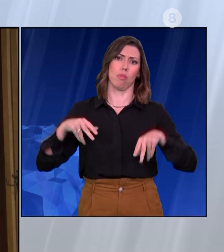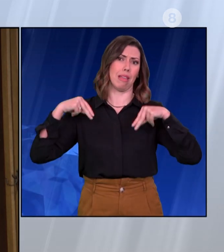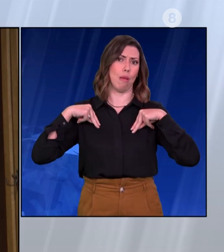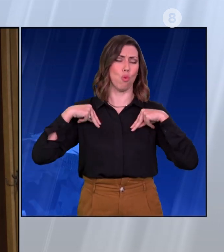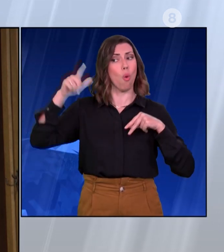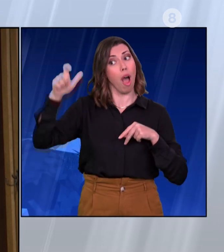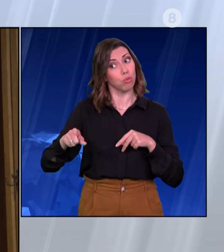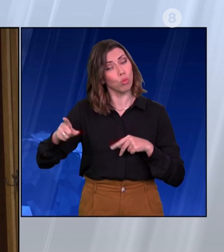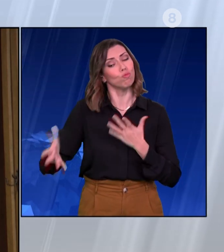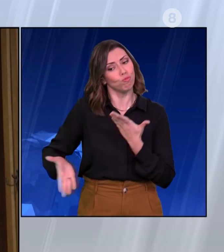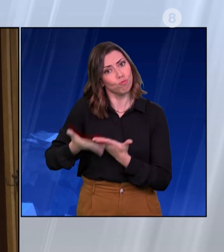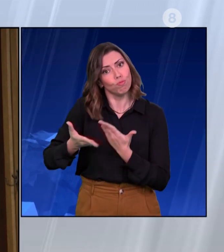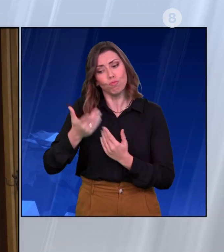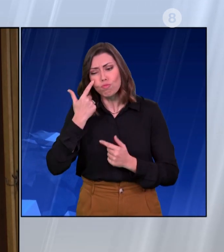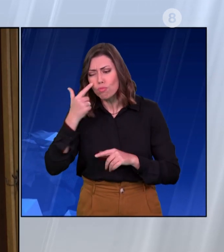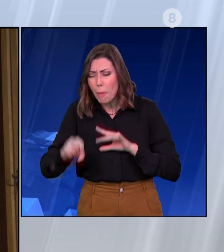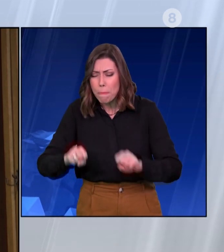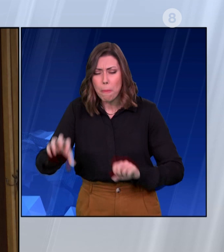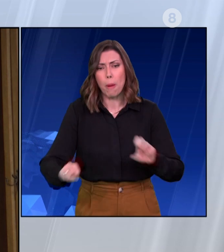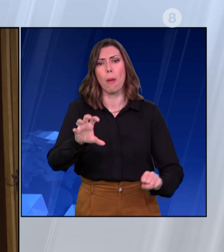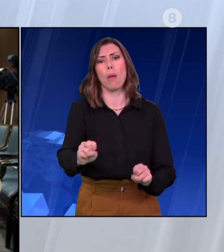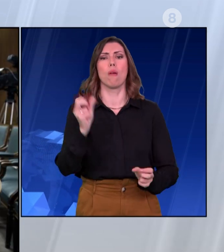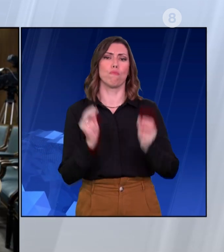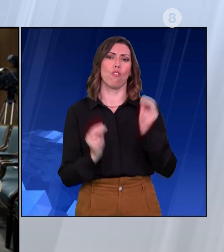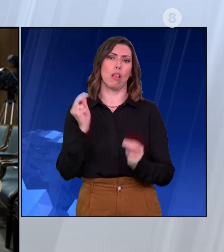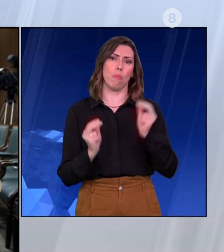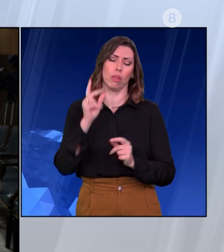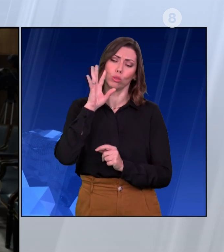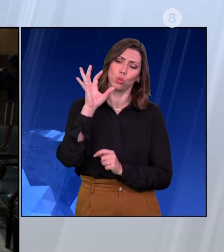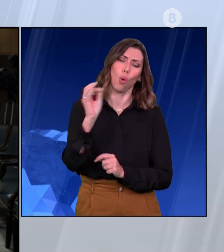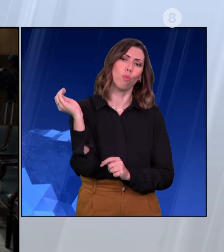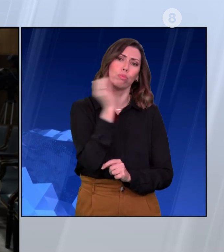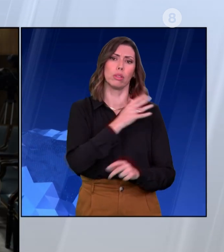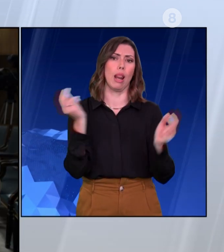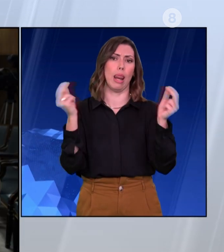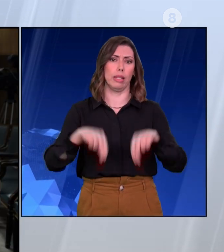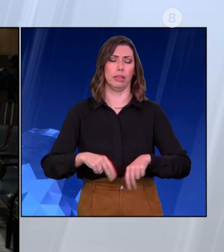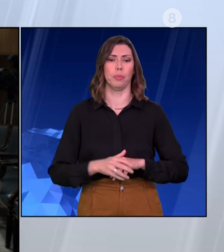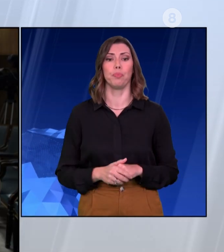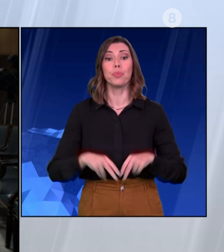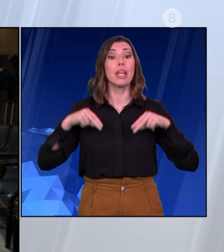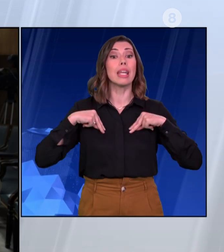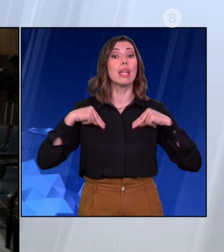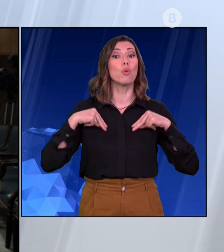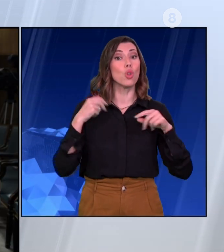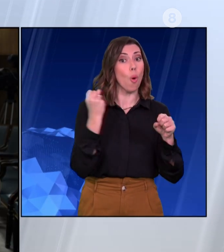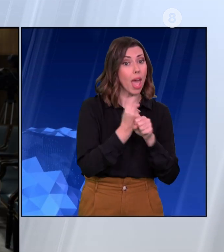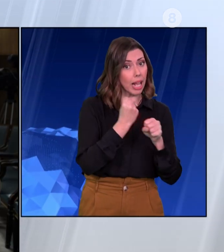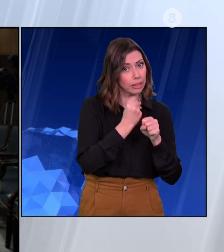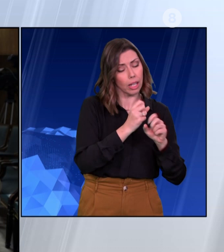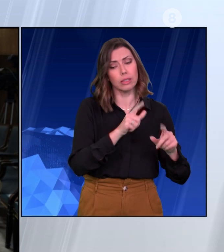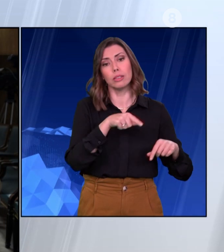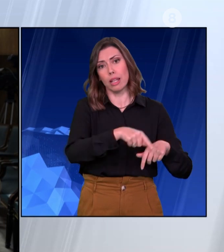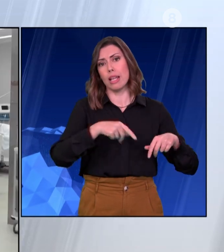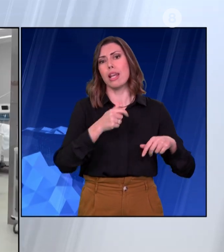δούμε τα προβλήματα, να προσπαθήσουμε να δώσουμε λύσεις. Ο Άδωνης Γεωργιάδης μετακινείται από το Υπουργείο Εργασίας στο Υπουργείο Υγείας, όπου επίσης